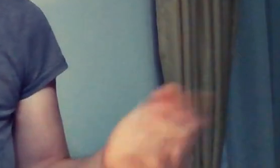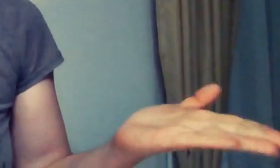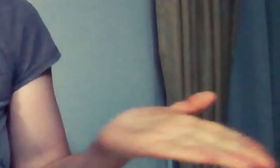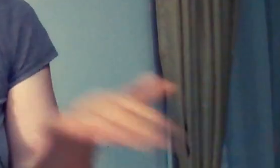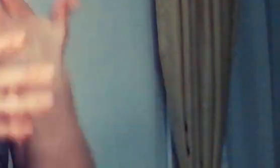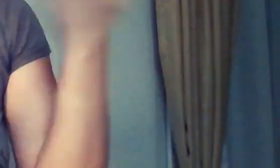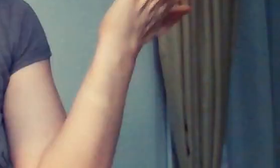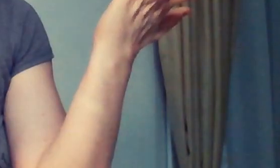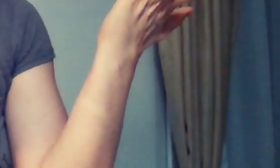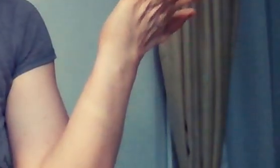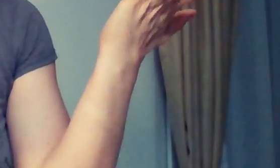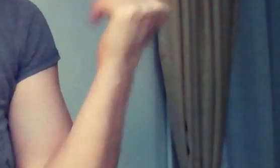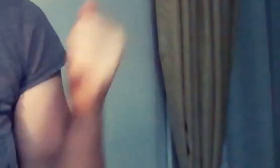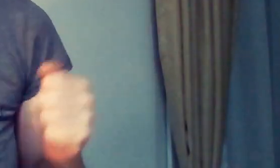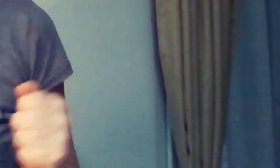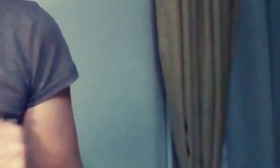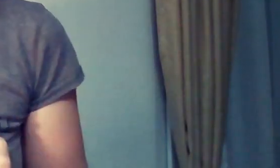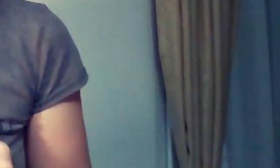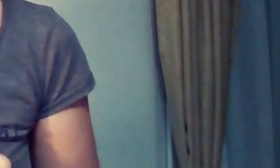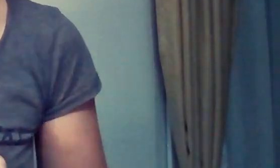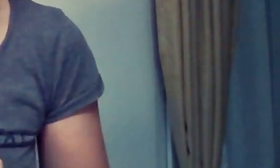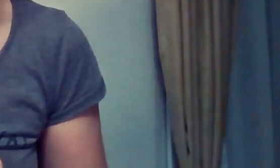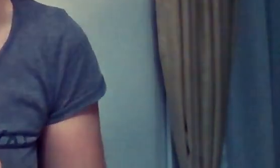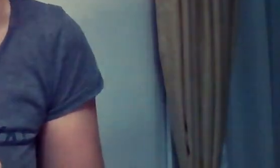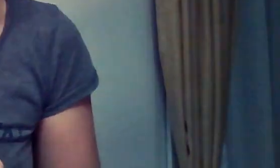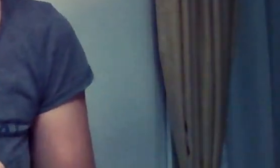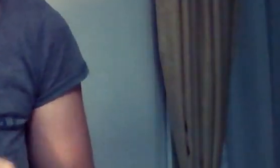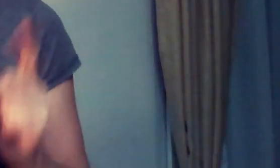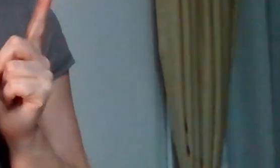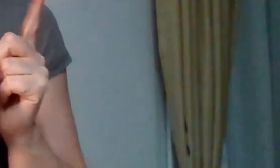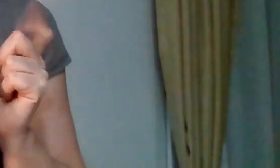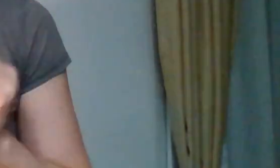Dakle, viel gluk, vieler Volk, mnogo uspeha. Tschüss.